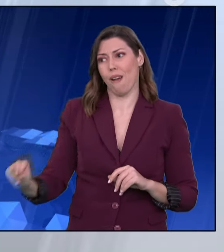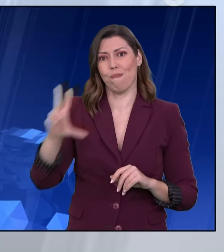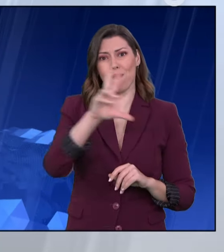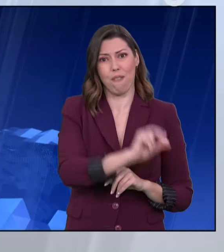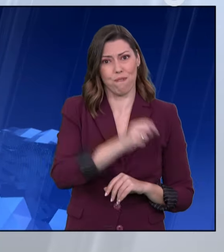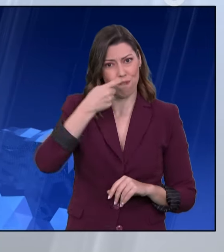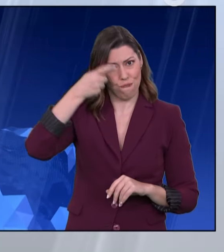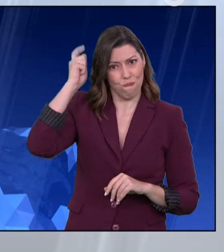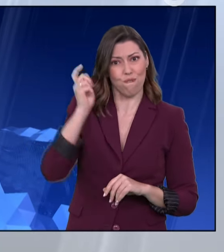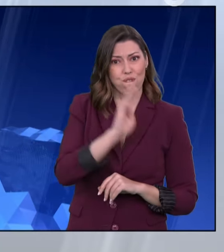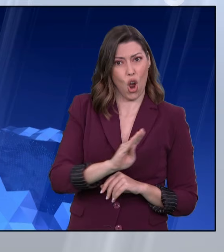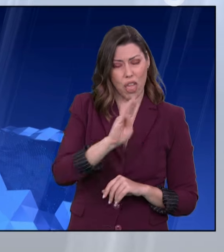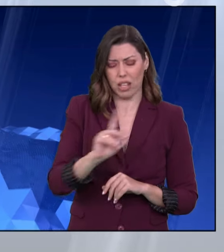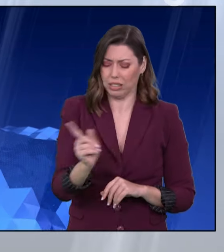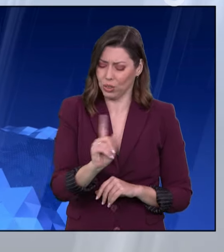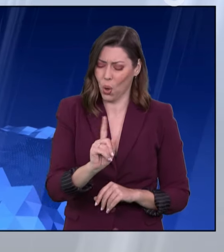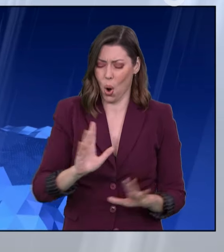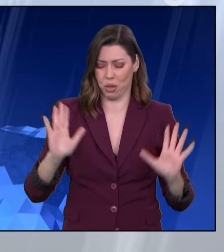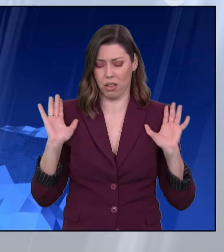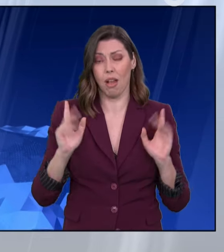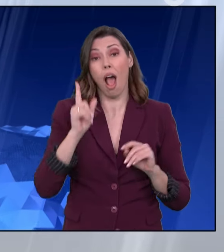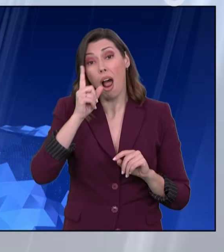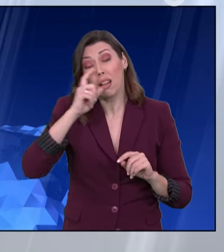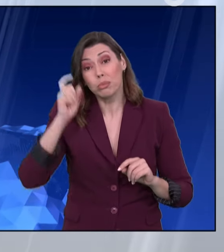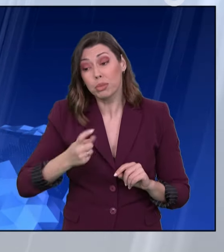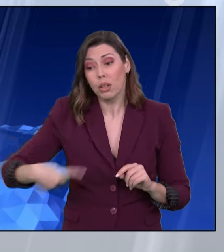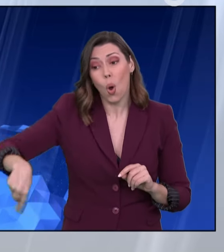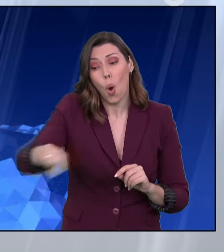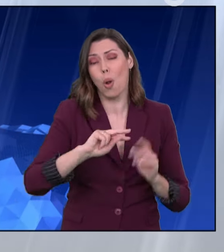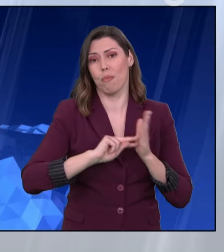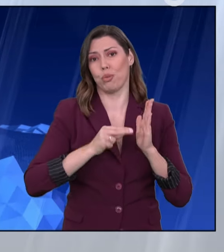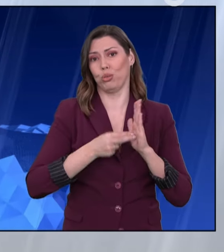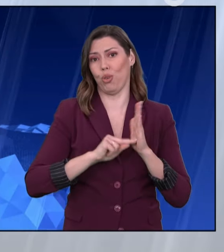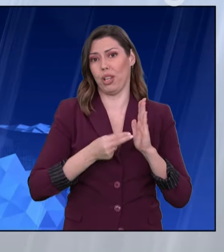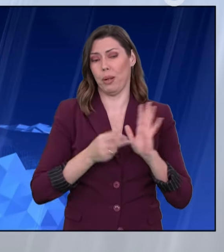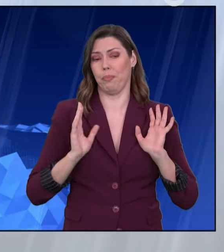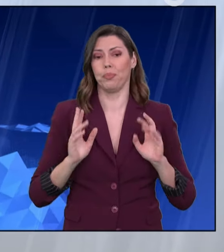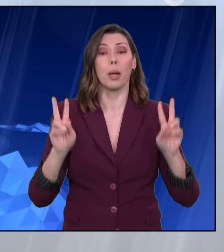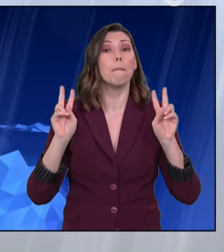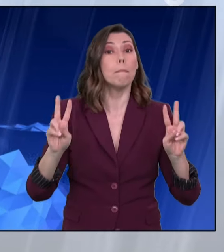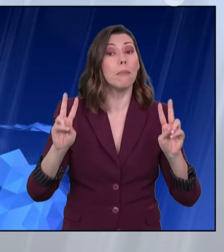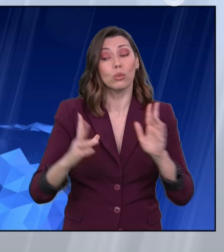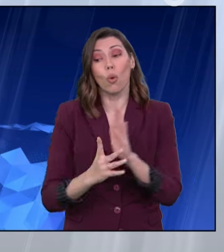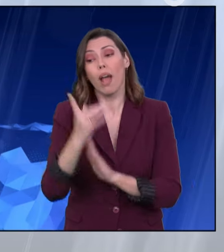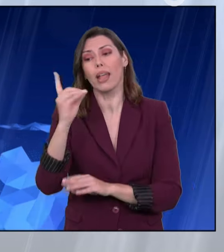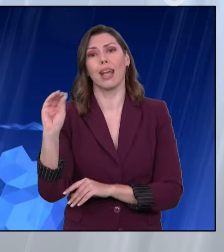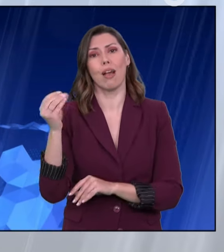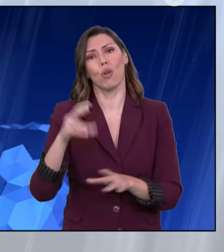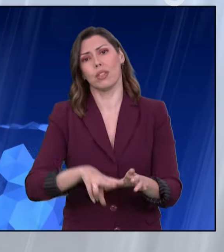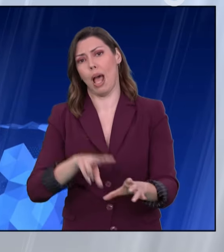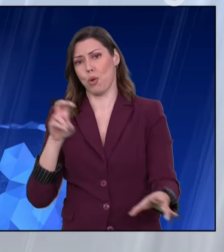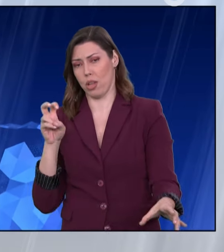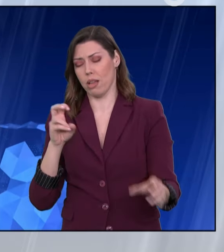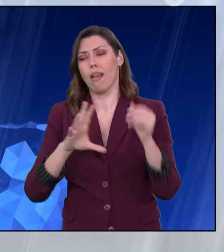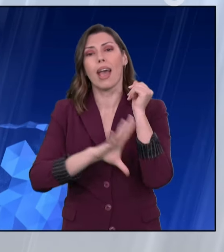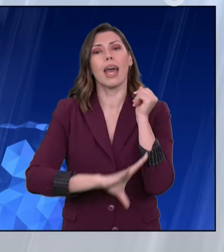του ΣΥΡΙΖΑ, πρέπει όμως όλοι να είμαστε πάρα πολύ προσεκτικοί. Έντεκα βουλευτές του ΠΑΣΟΚΑ πήχαν από την ψηφοφορία μεταξύ αυτών και η γραμματέας της